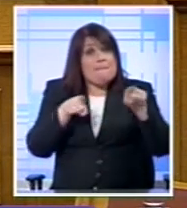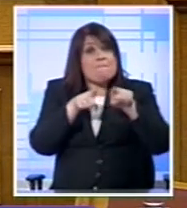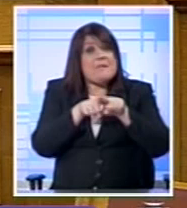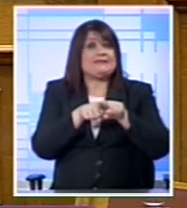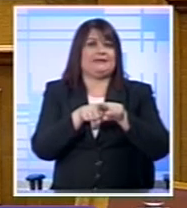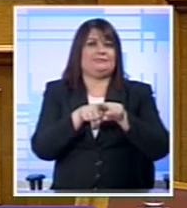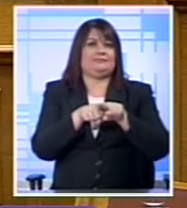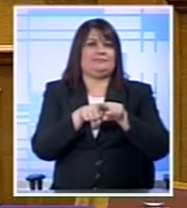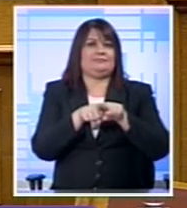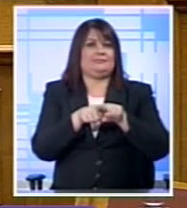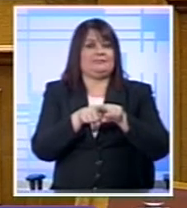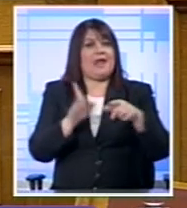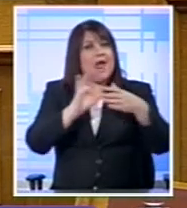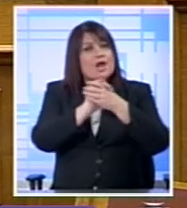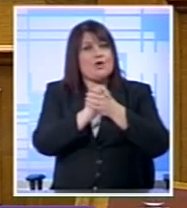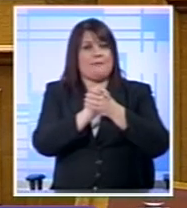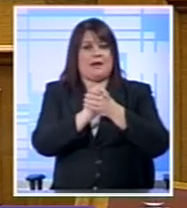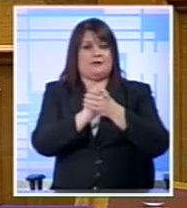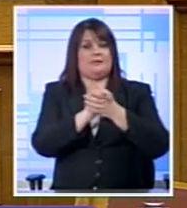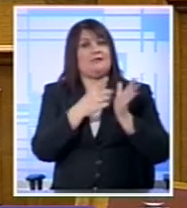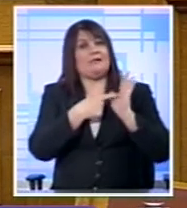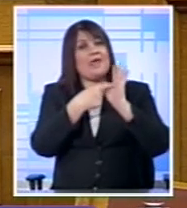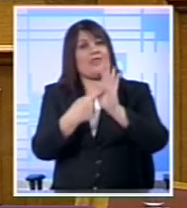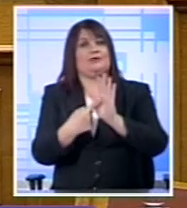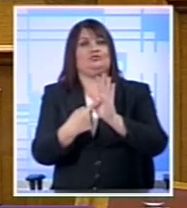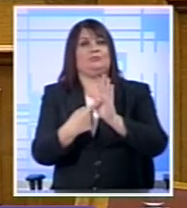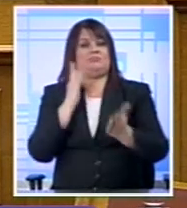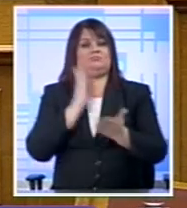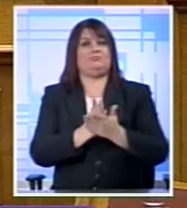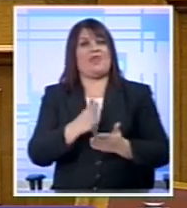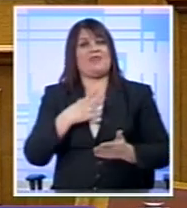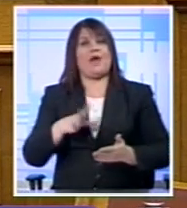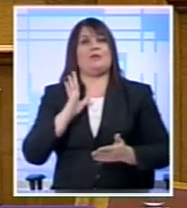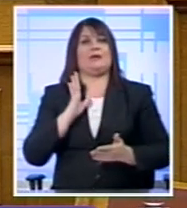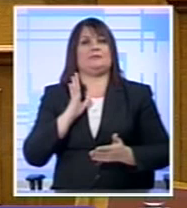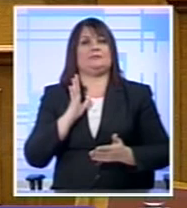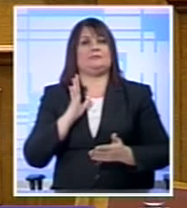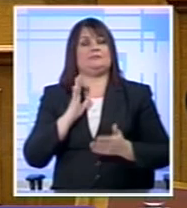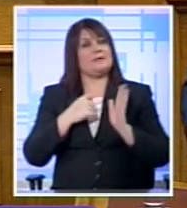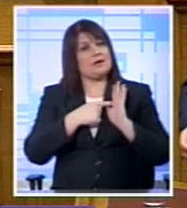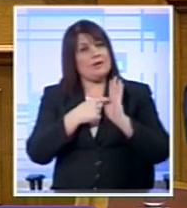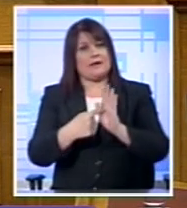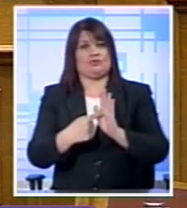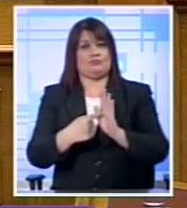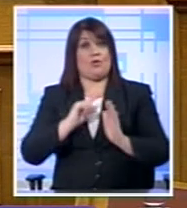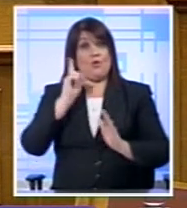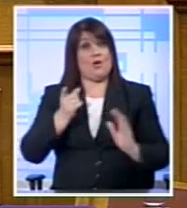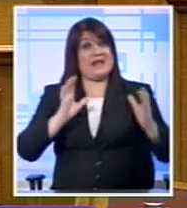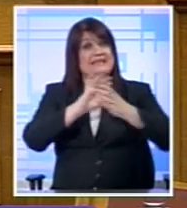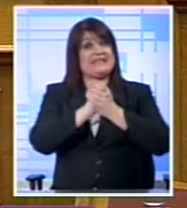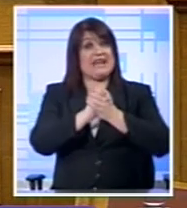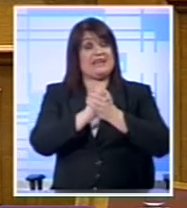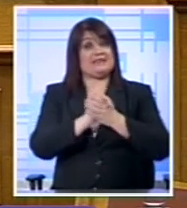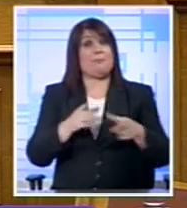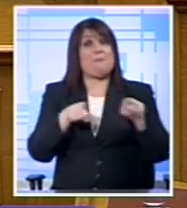βήμα Να δείξουμε τη βούληση και την αποφασιστικότητά μας Και αν δεν συνενέσουμε όλοι Αν δεν δουλέψουμε μαζί